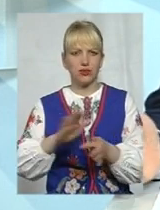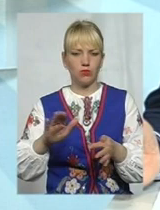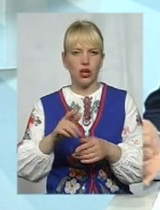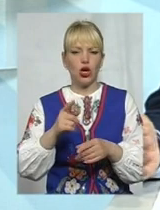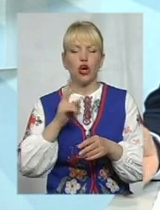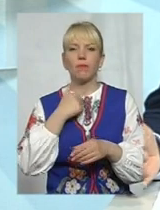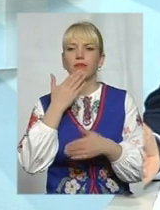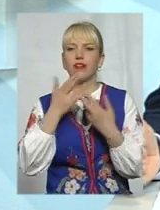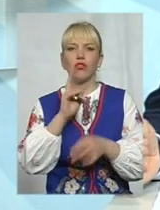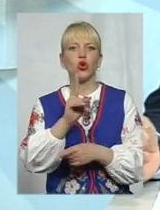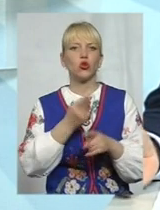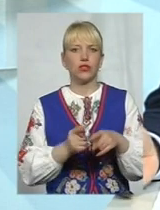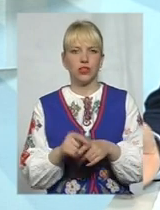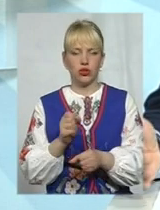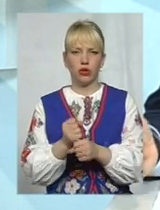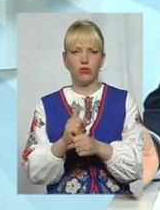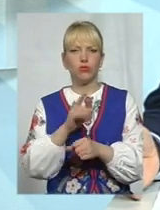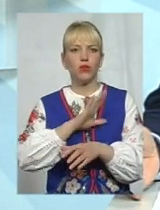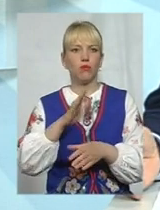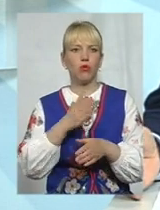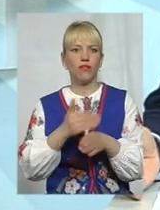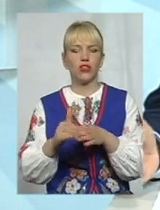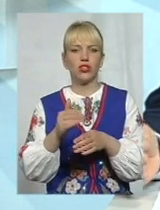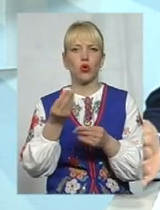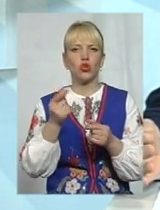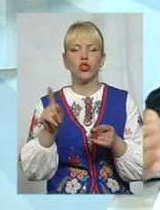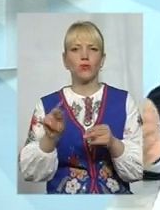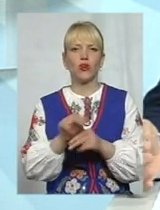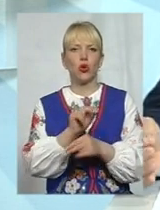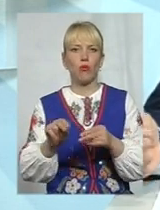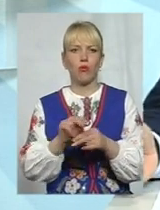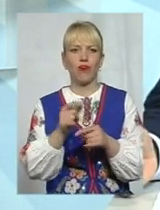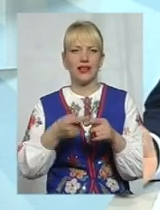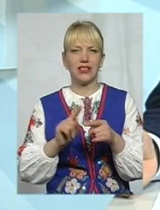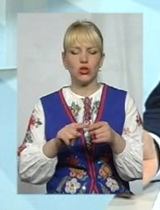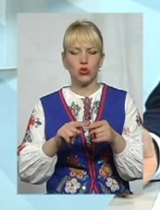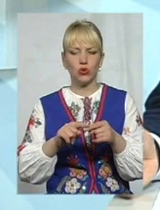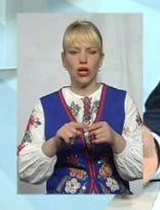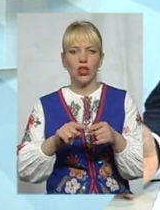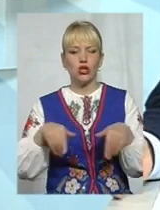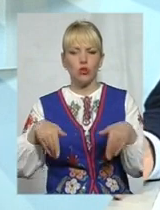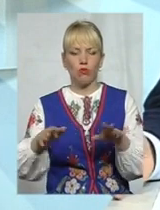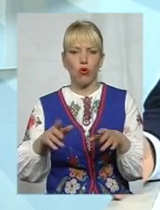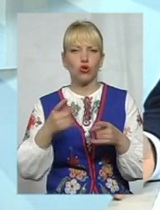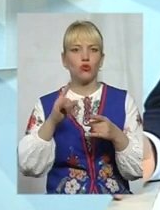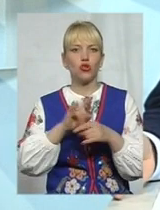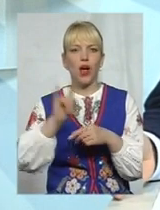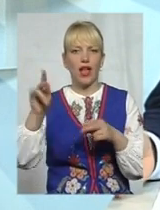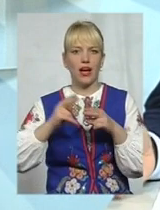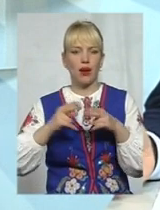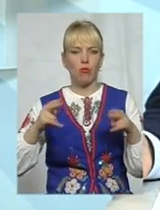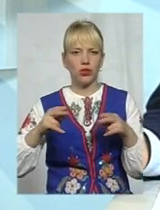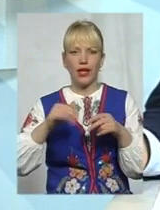зробив, чому не були виділені відповідні кошти на те, щоб відремонтувати. Тому що аеропорт без злітно-посадкової смуги не може існувати.